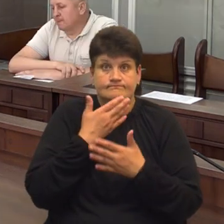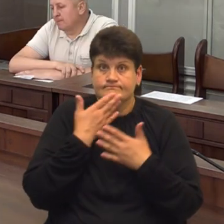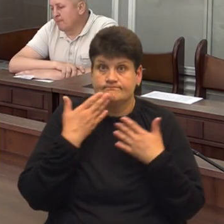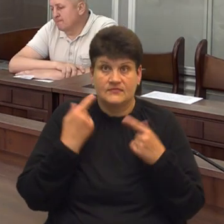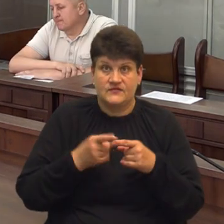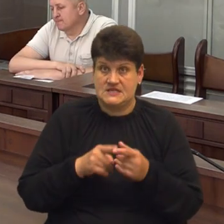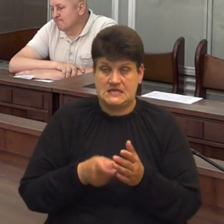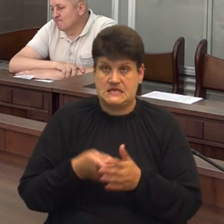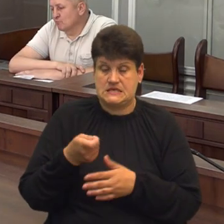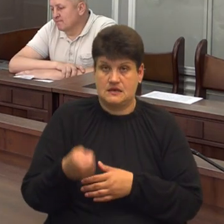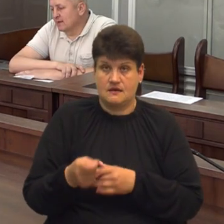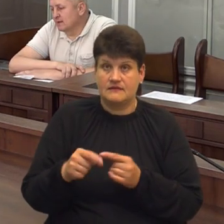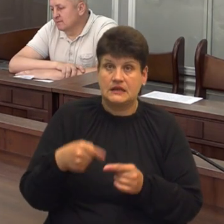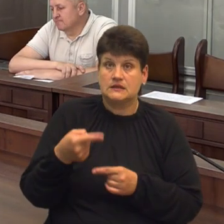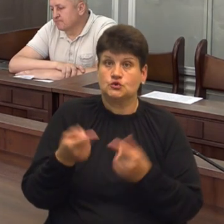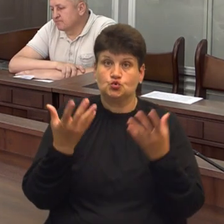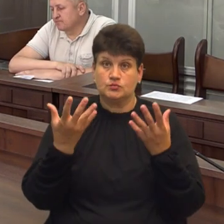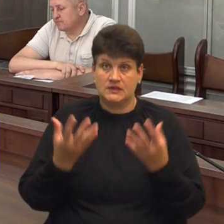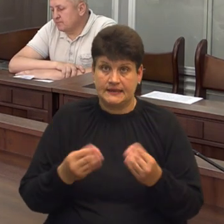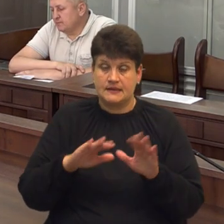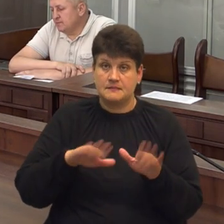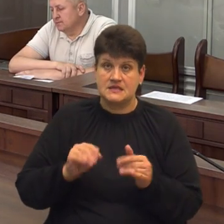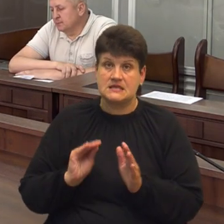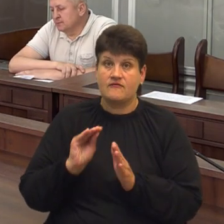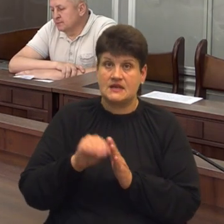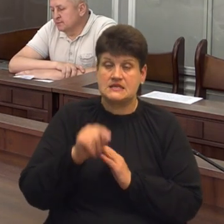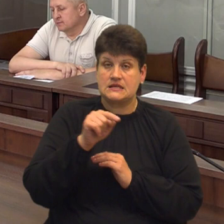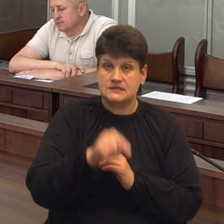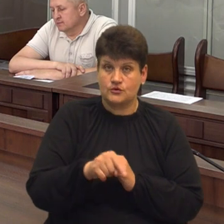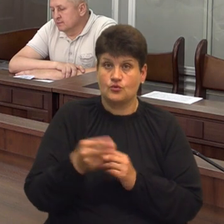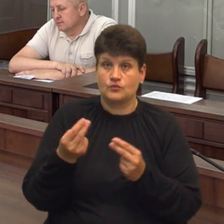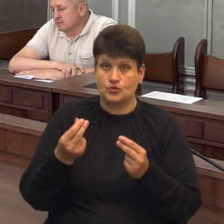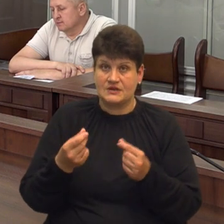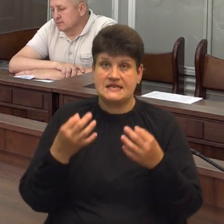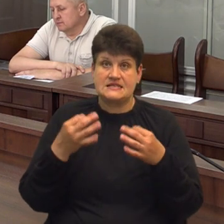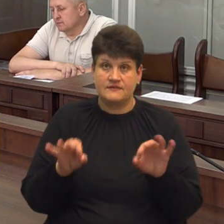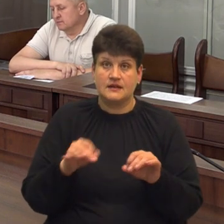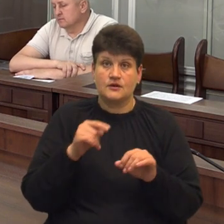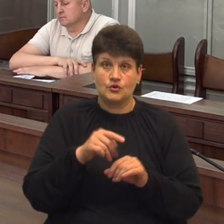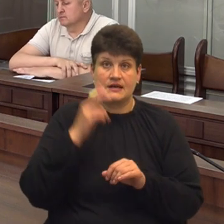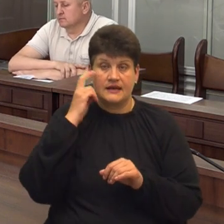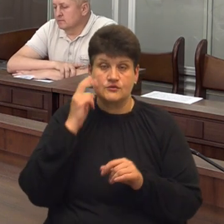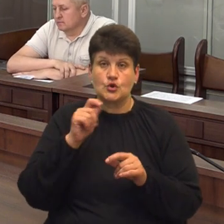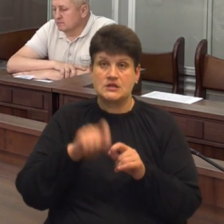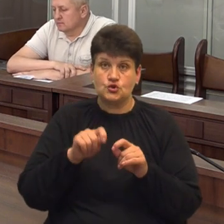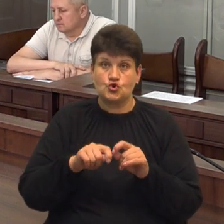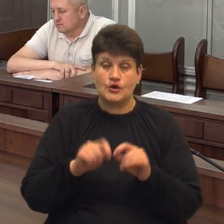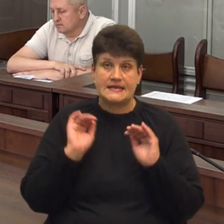заяві. Вже на наступний день після внесення щодо нього застави і звільнення його з київського слідчого ізолятора,